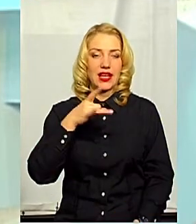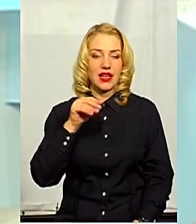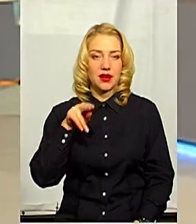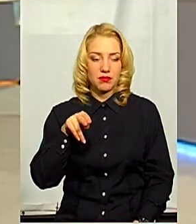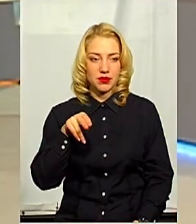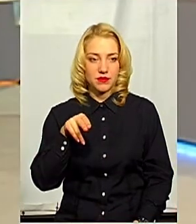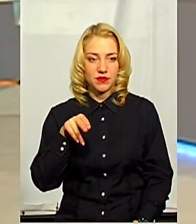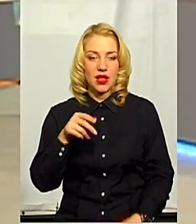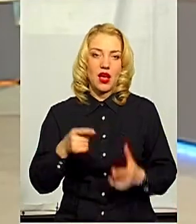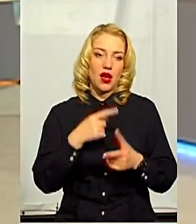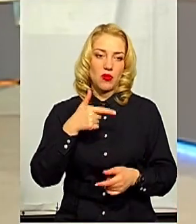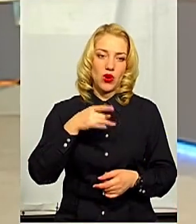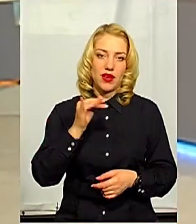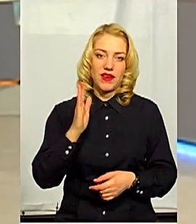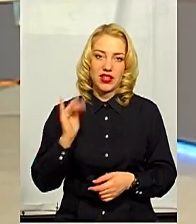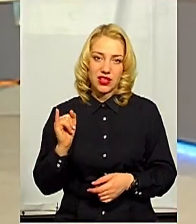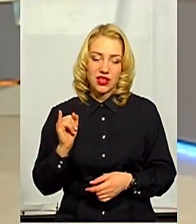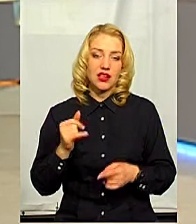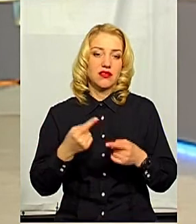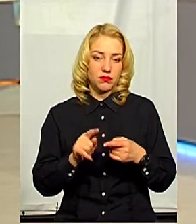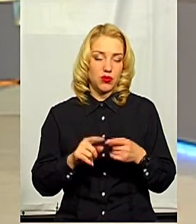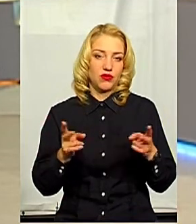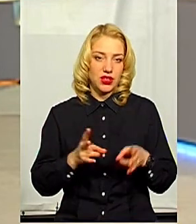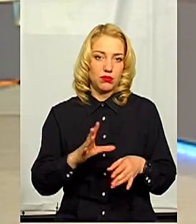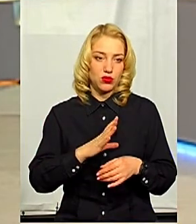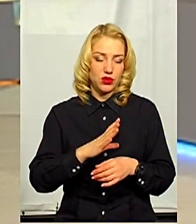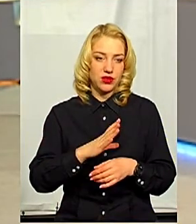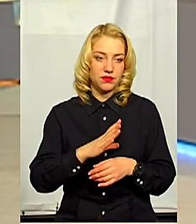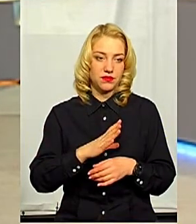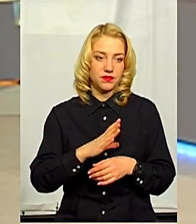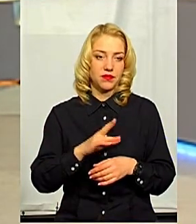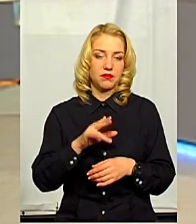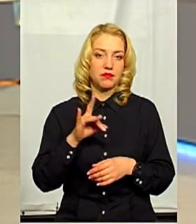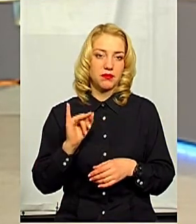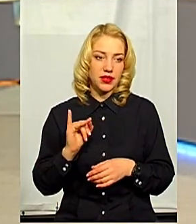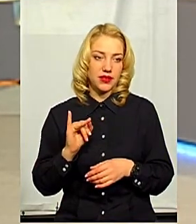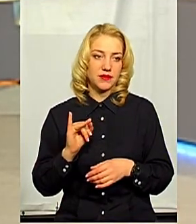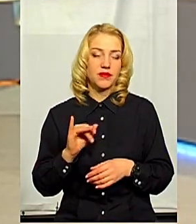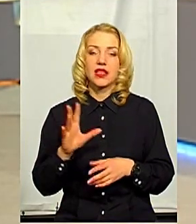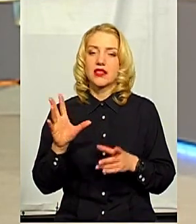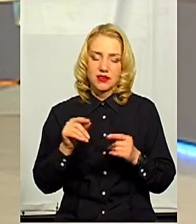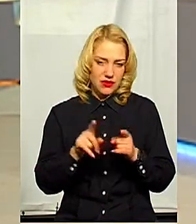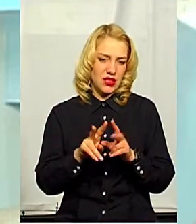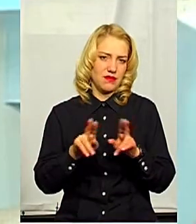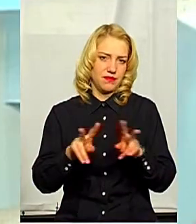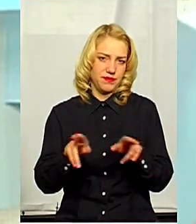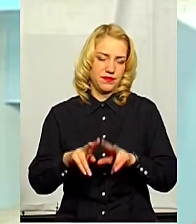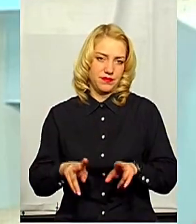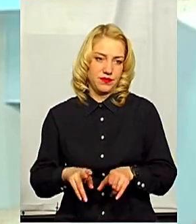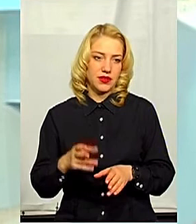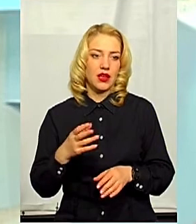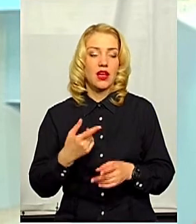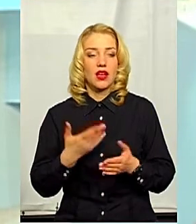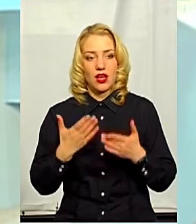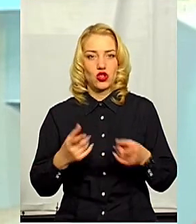або гострих респіраторних інфекцій, повинні і бути актуальні, якщо